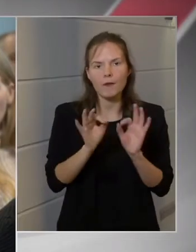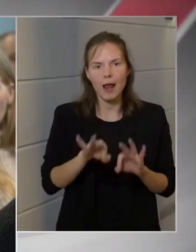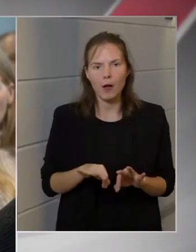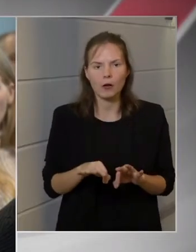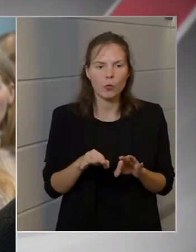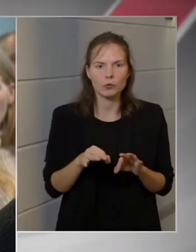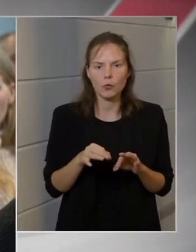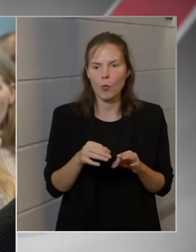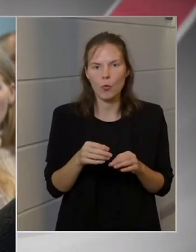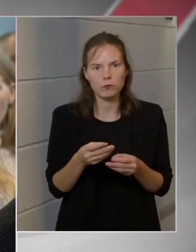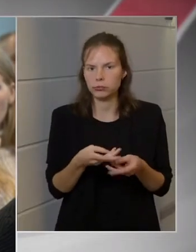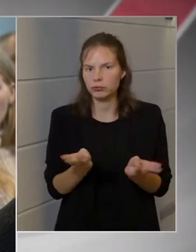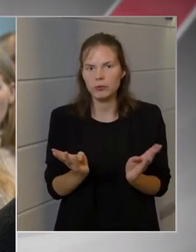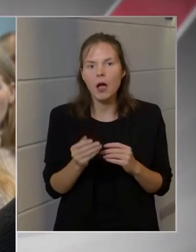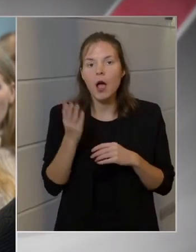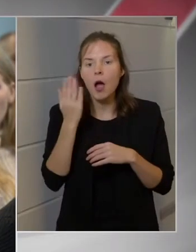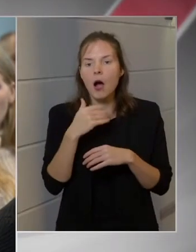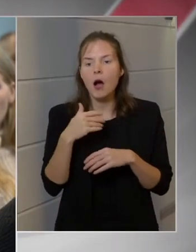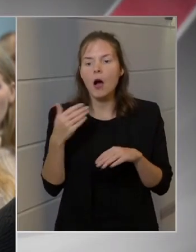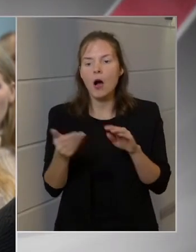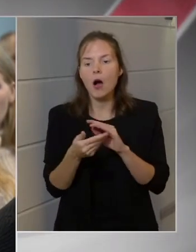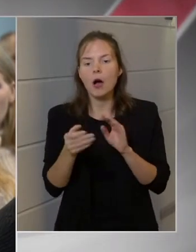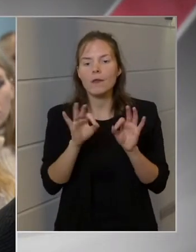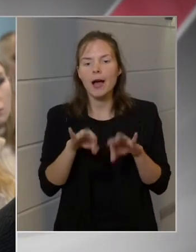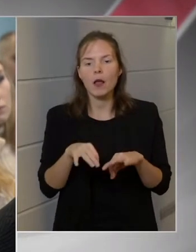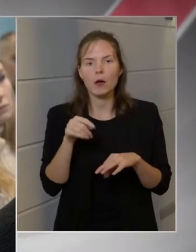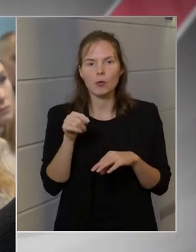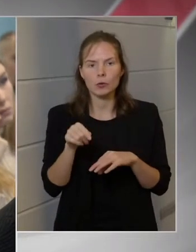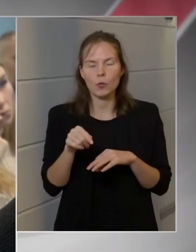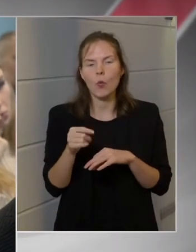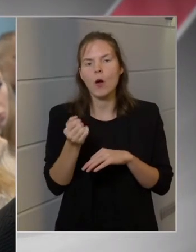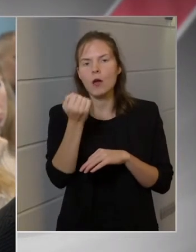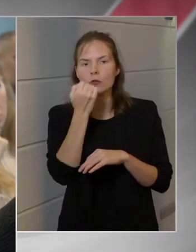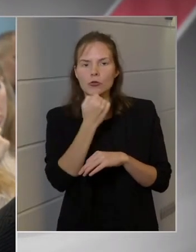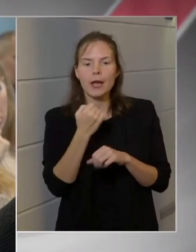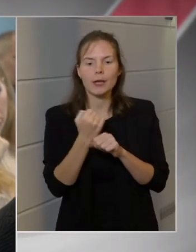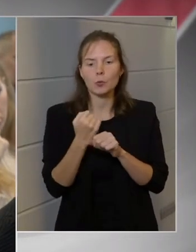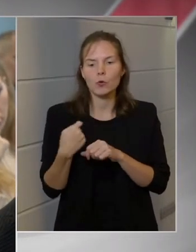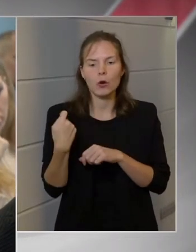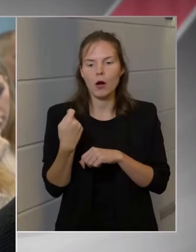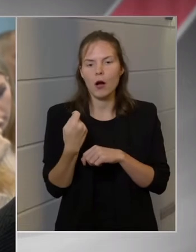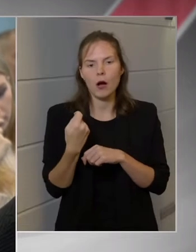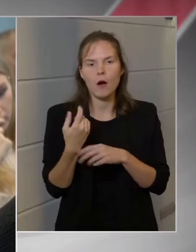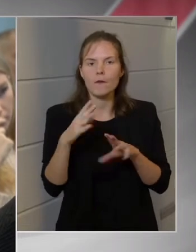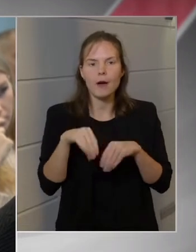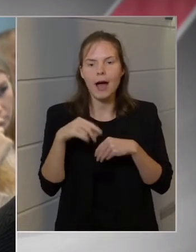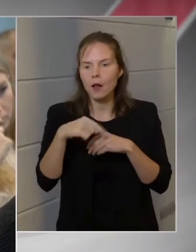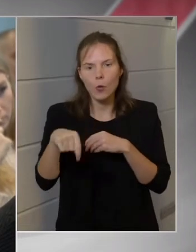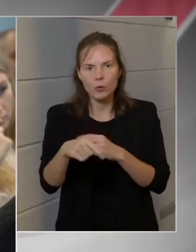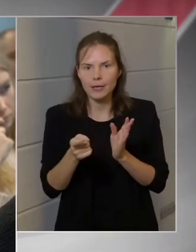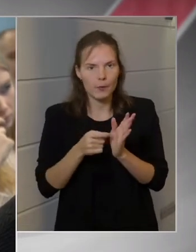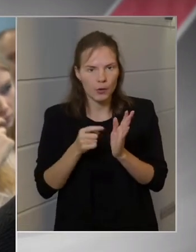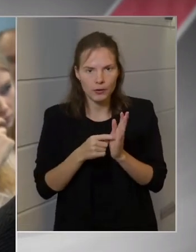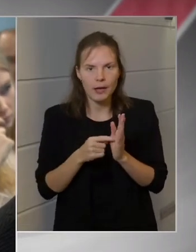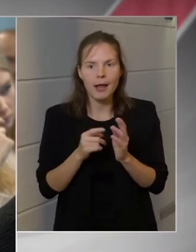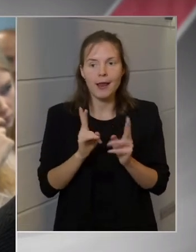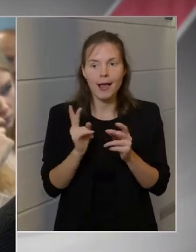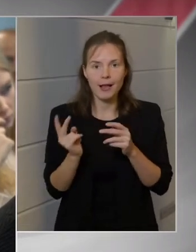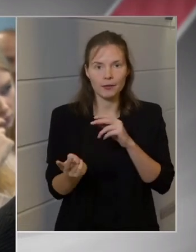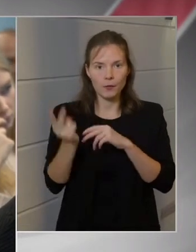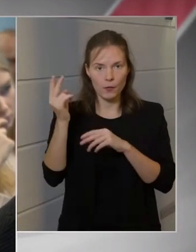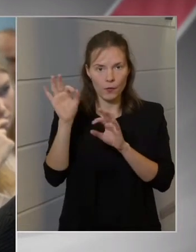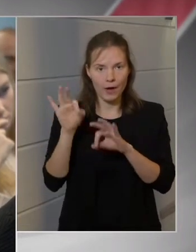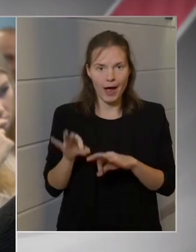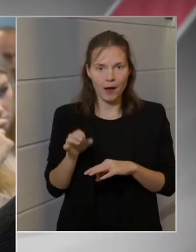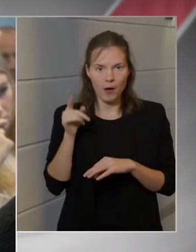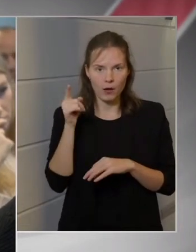munkavállalóval. Hogyha az alvállalkozó a saját munkavállalóitól nem követeli meg a védettségigazolványt, a fővállalkozó, mivel